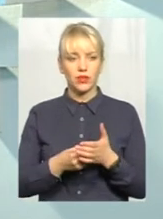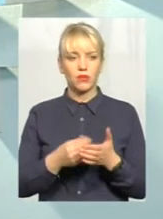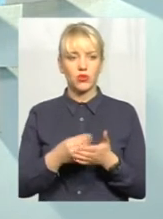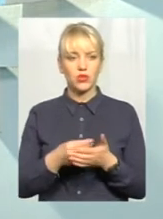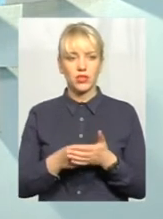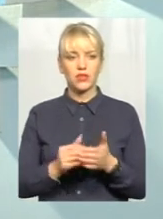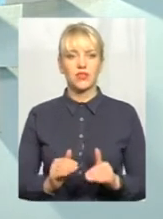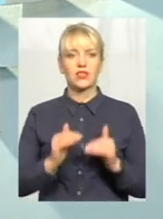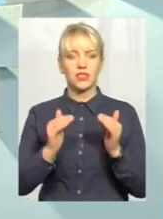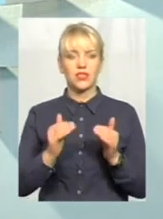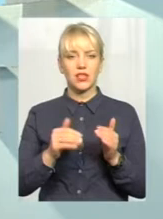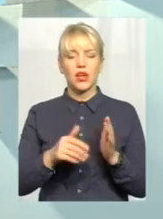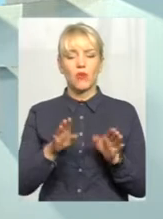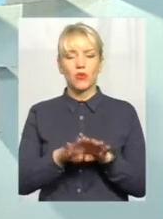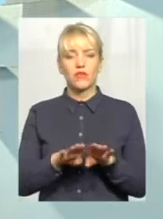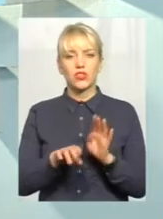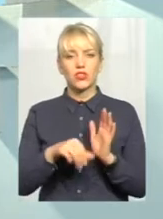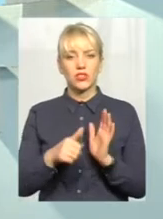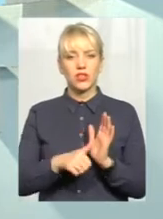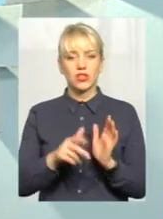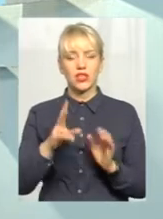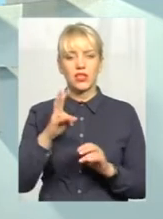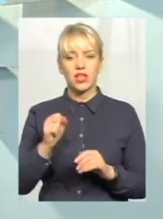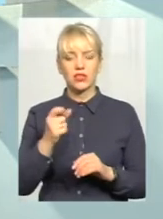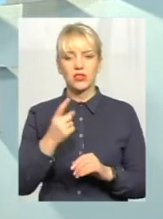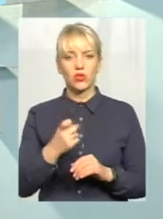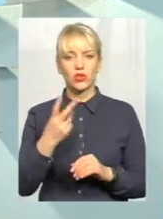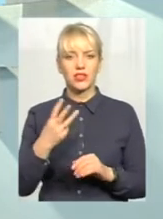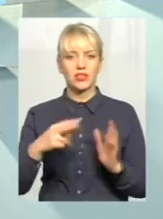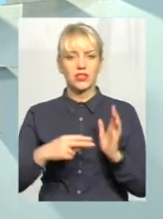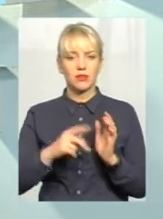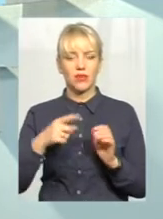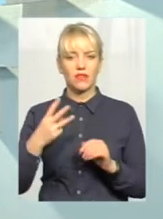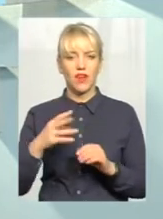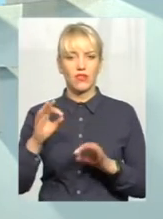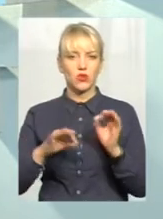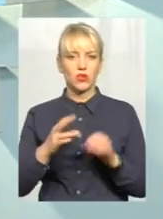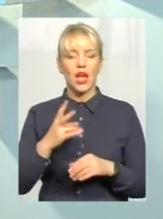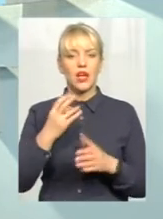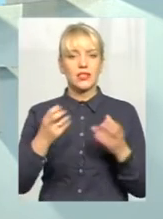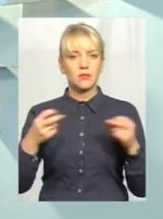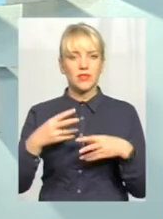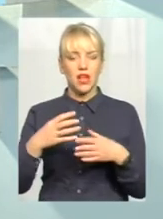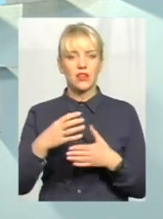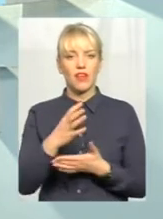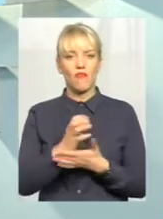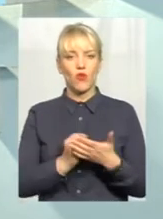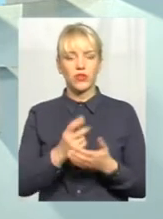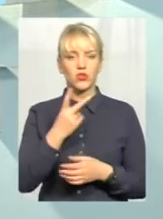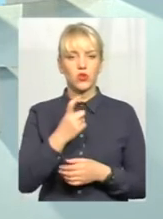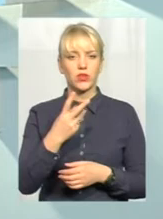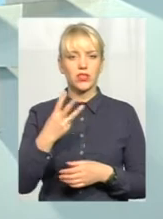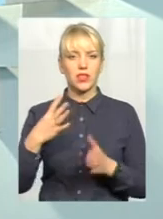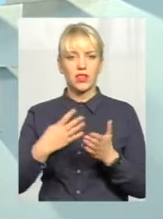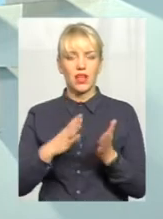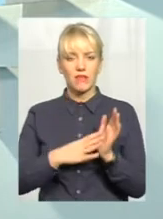порівняно з 16-м, зріс на 137,2%. А якщо разом з спеціальним фондом, то на 139. Фактично, порівняно з